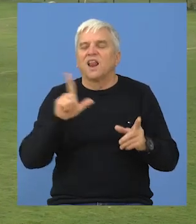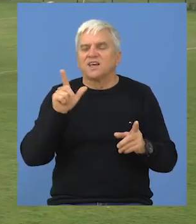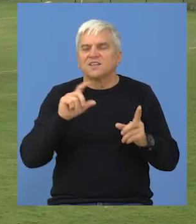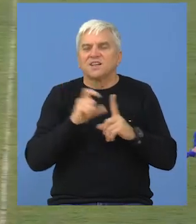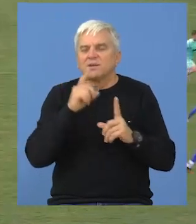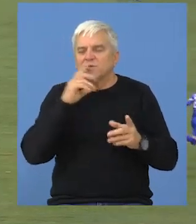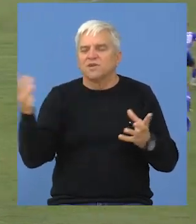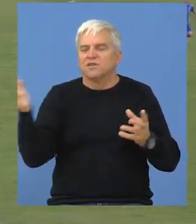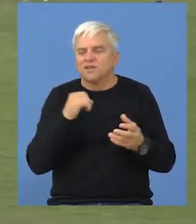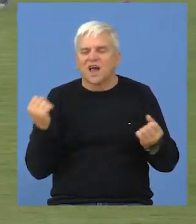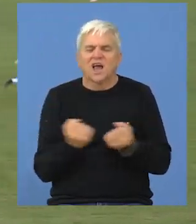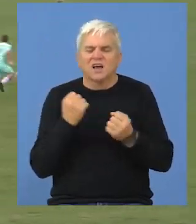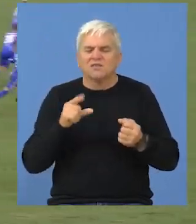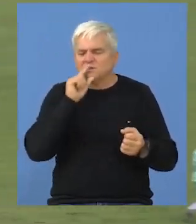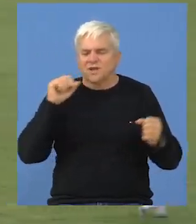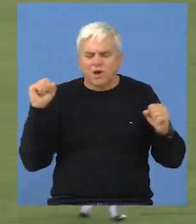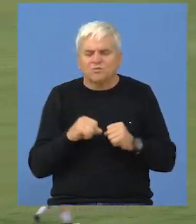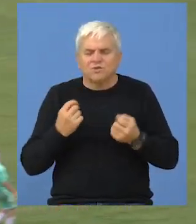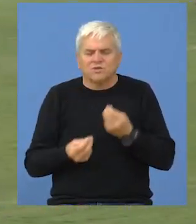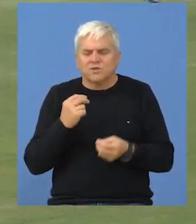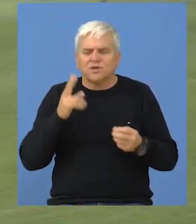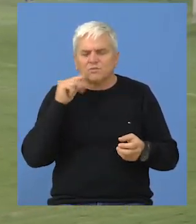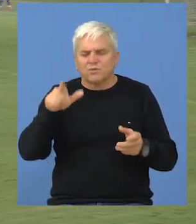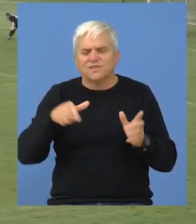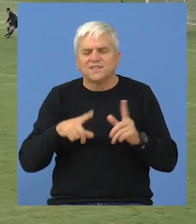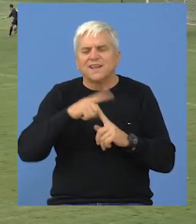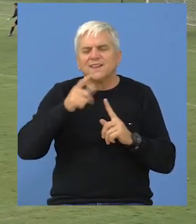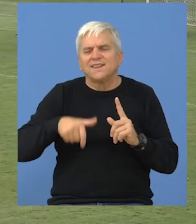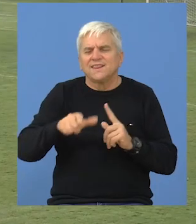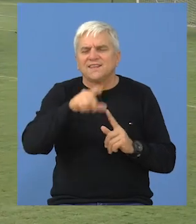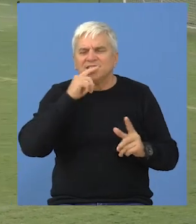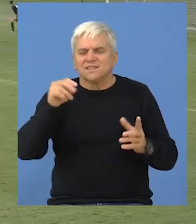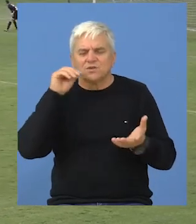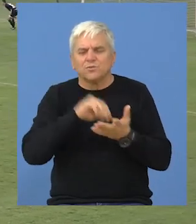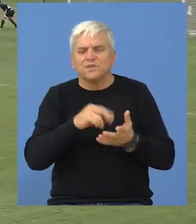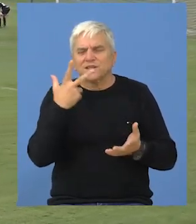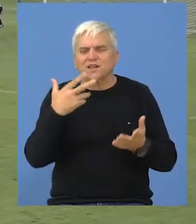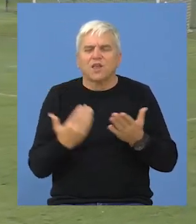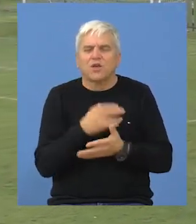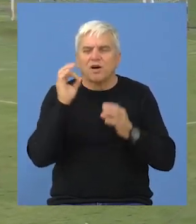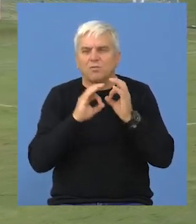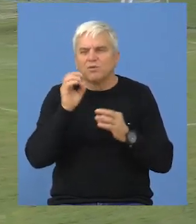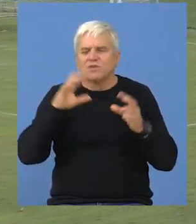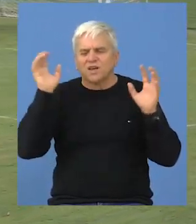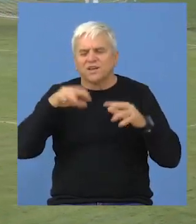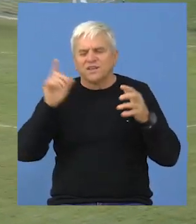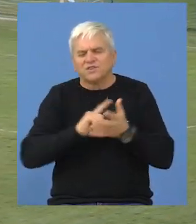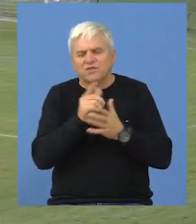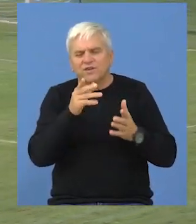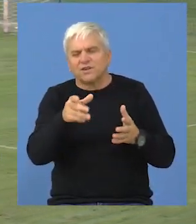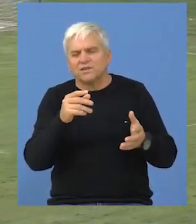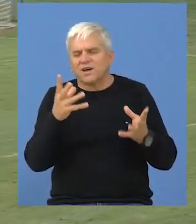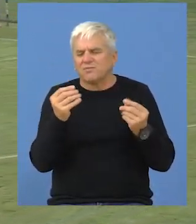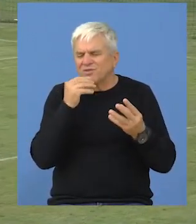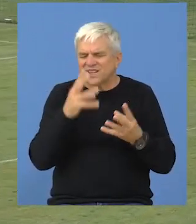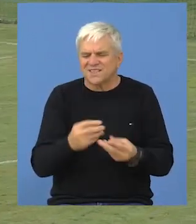Lazarte Bižljević. Angažovanošću i disciplinovanom igrom, momci sa Tise zasluženo su upisali tri nova boda po kišovitom